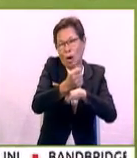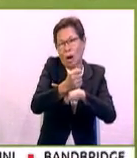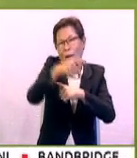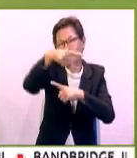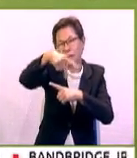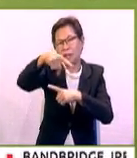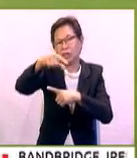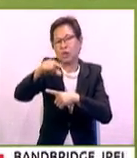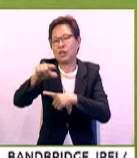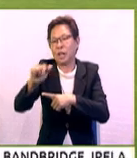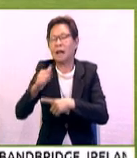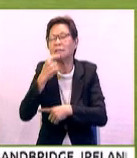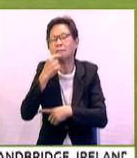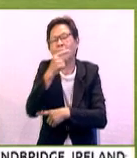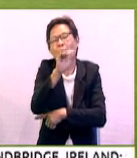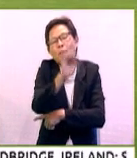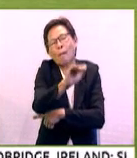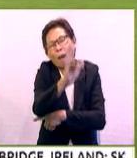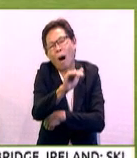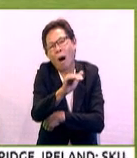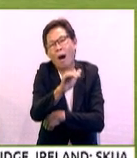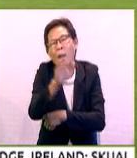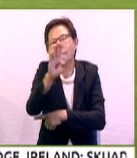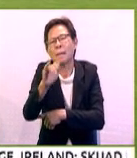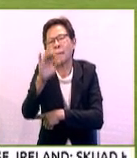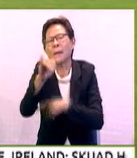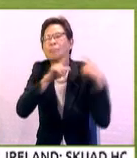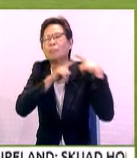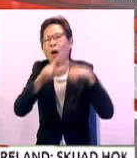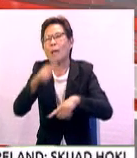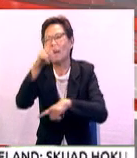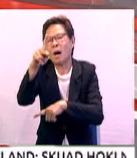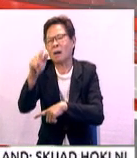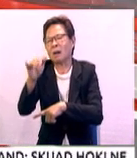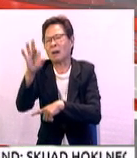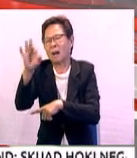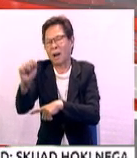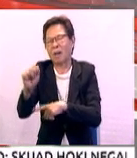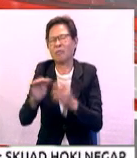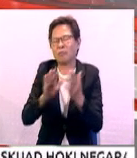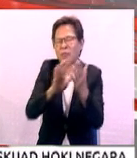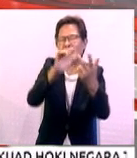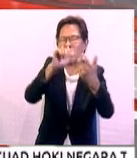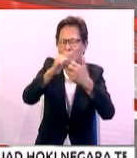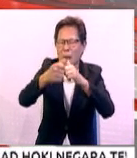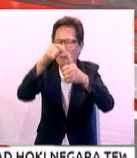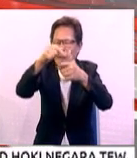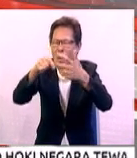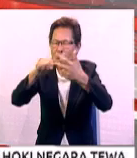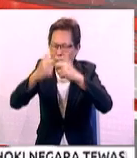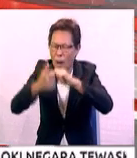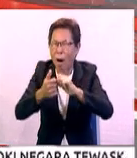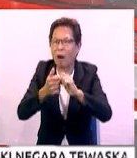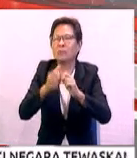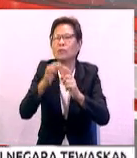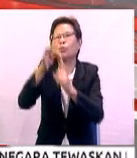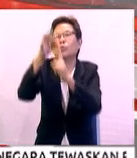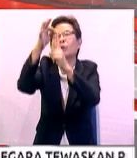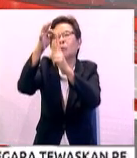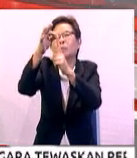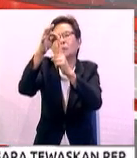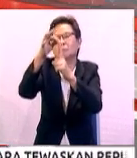PBJ mendesak Bibi Ramjani melepaskan jawatan selepas Khafa dilihat berdepan pelbagai masalah terutama dari aspek kewangan.